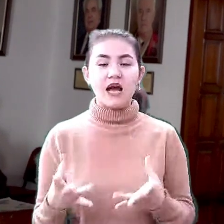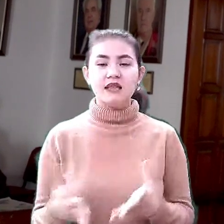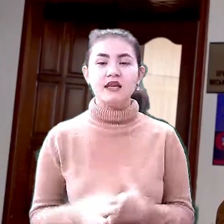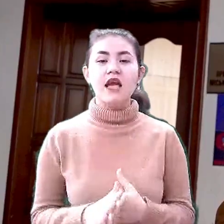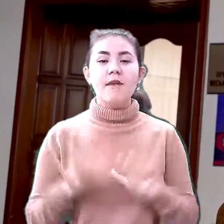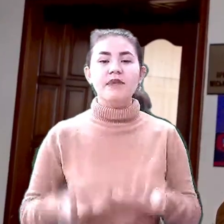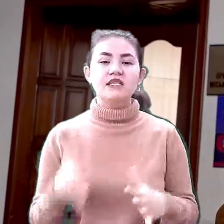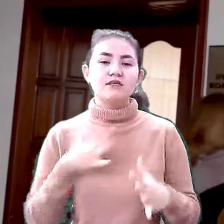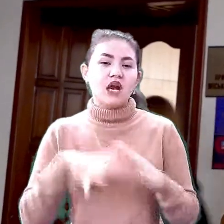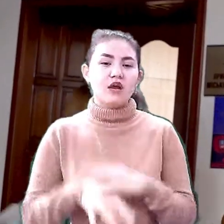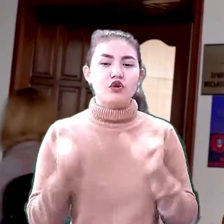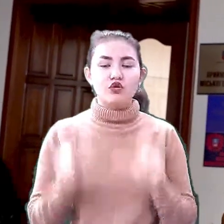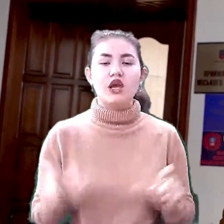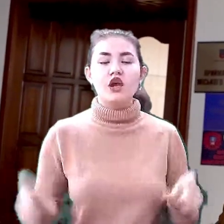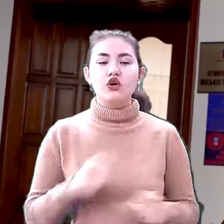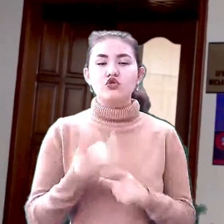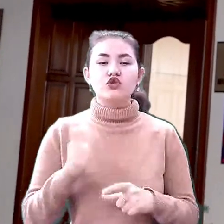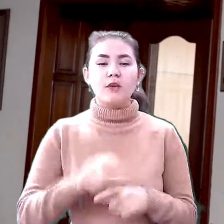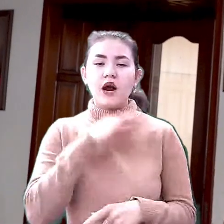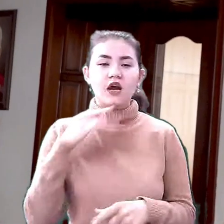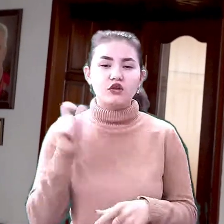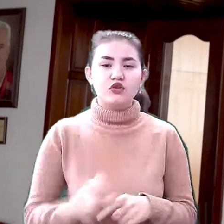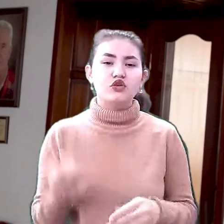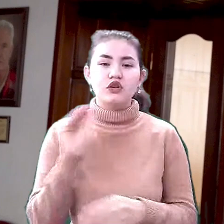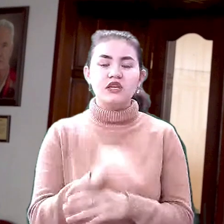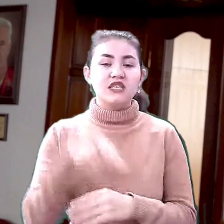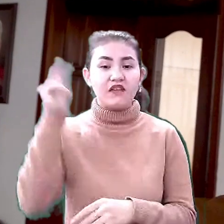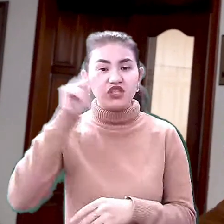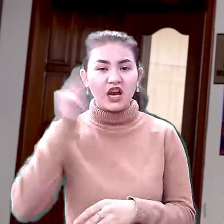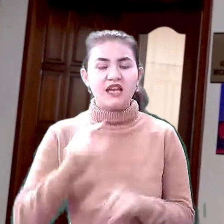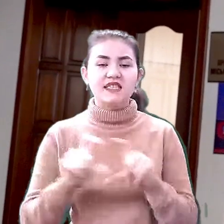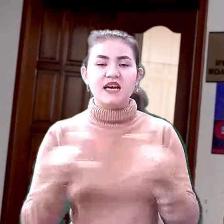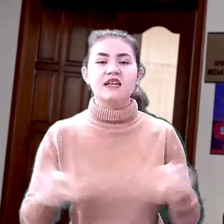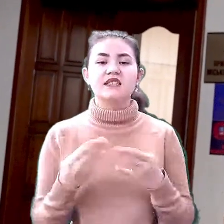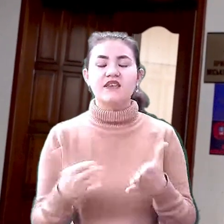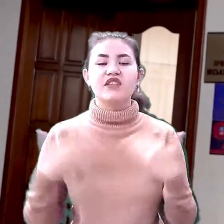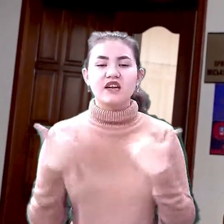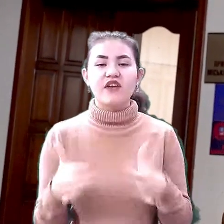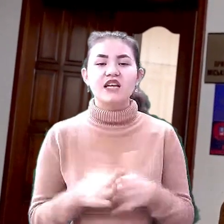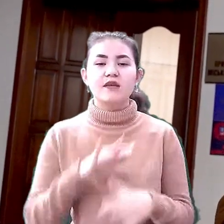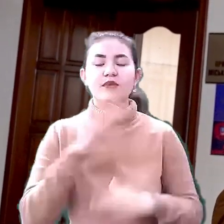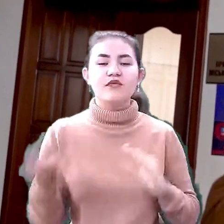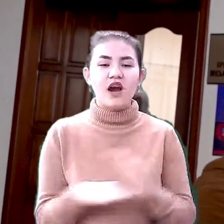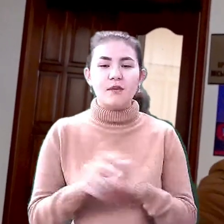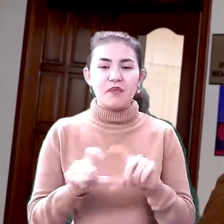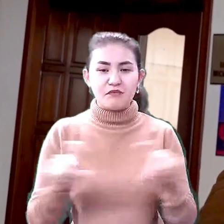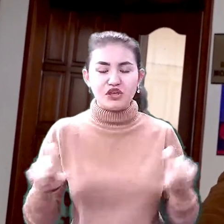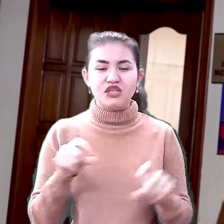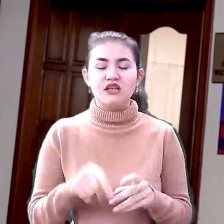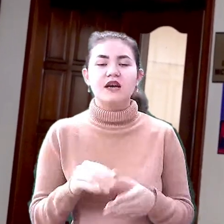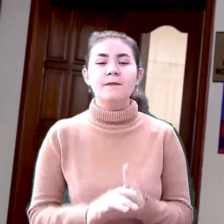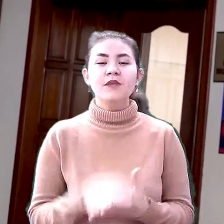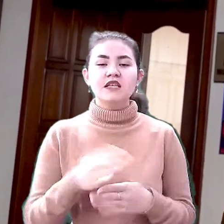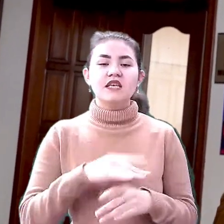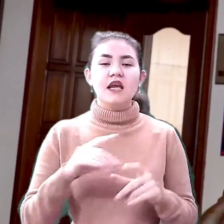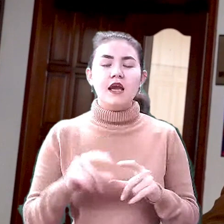загибелі людей. Дуже багато зараз додається певні навчальні заклади, церкви відкривають свої підвальні приміщення, певні бізнеси, підвальні кафе